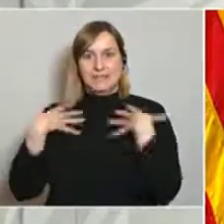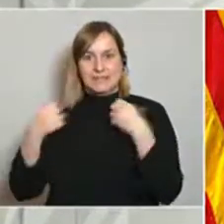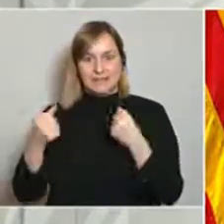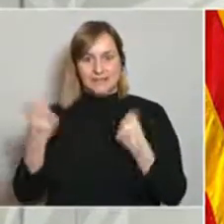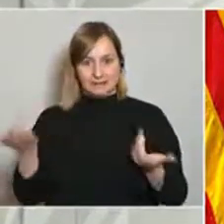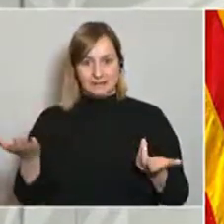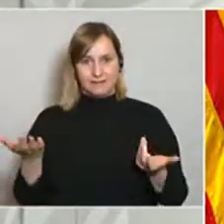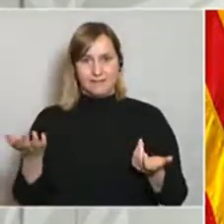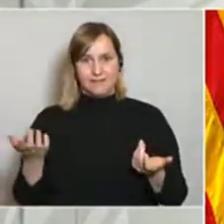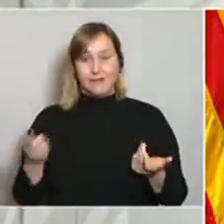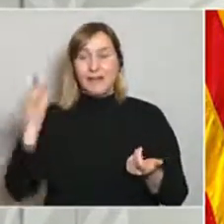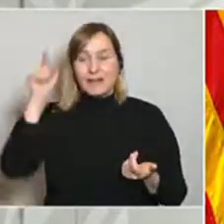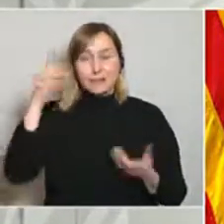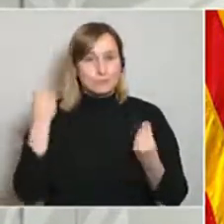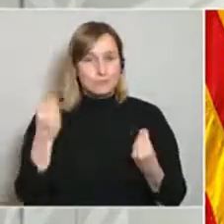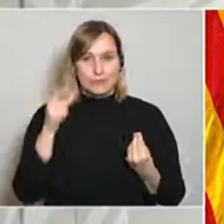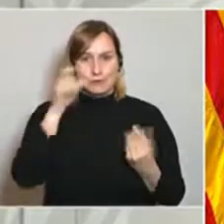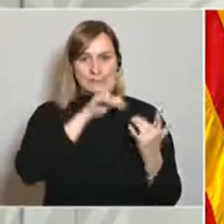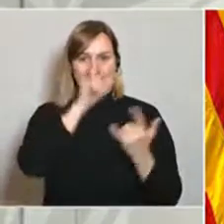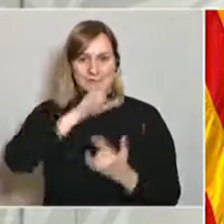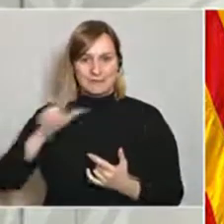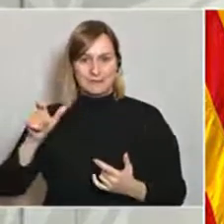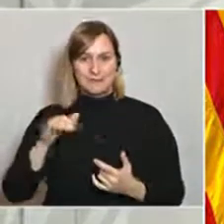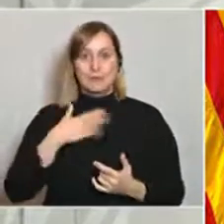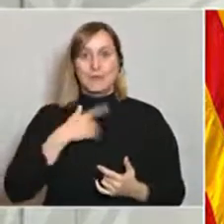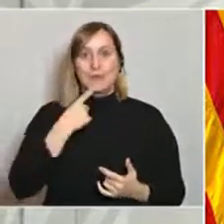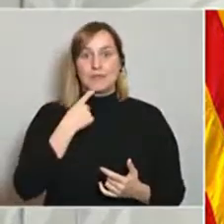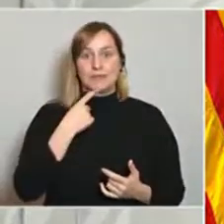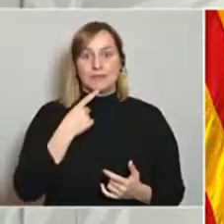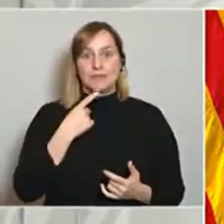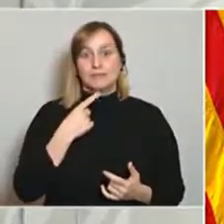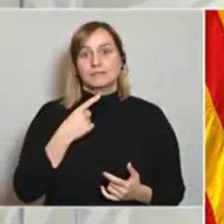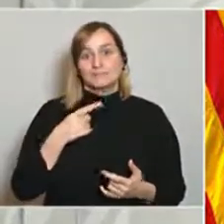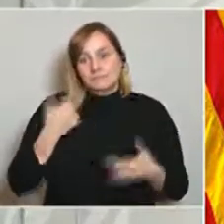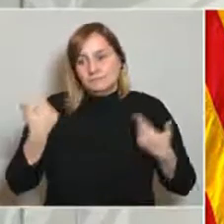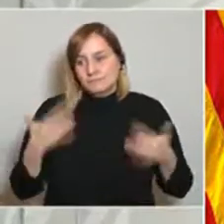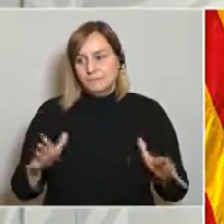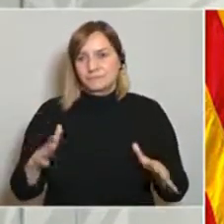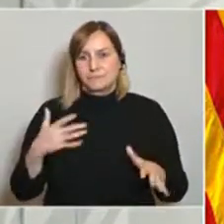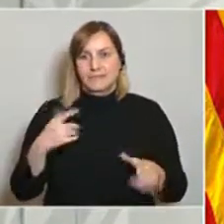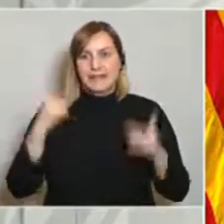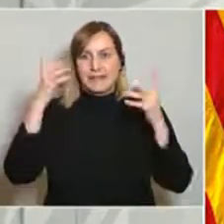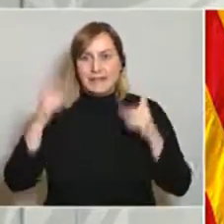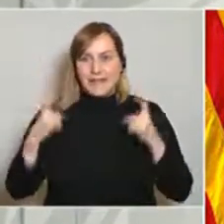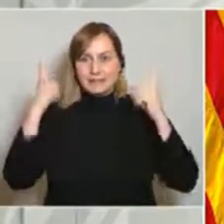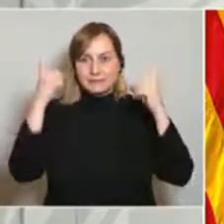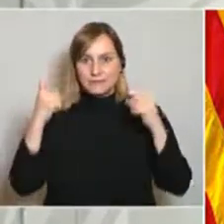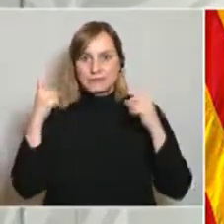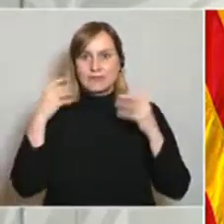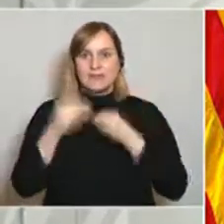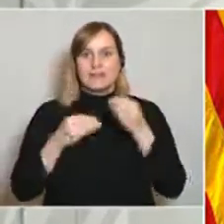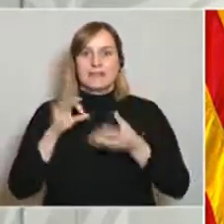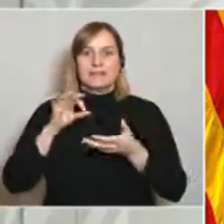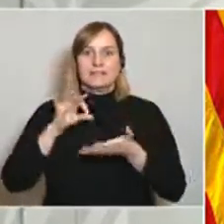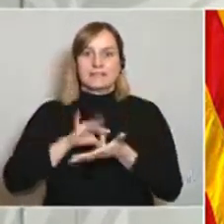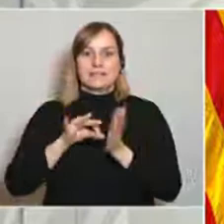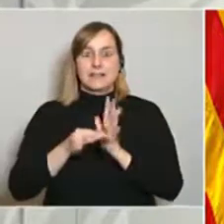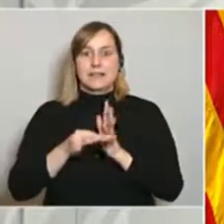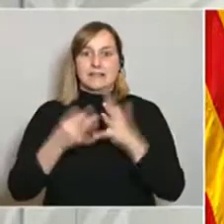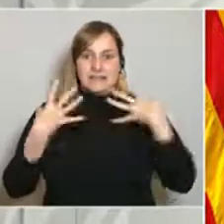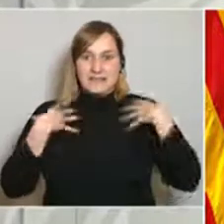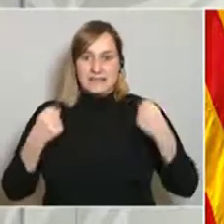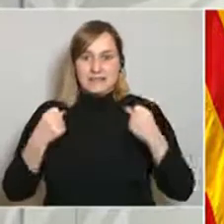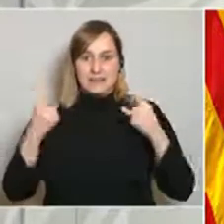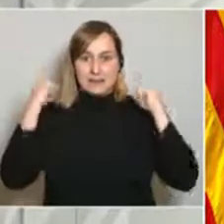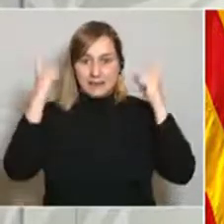Això és moltíssim. Això dona una idea de l'abast d'aquest esforç ingent del sistema sanitari per poder atendre